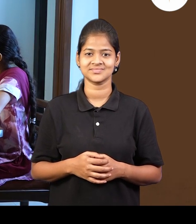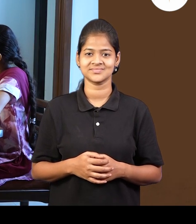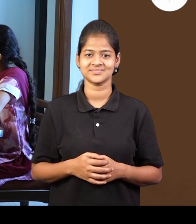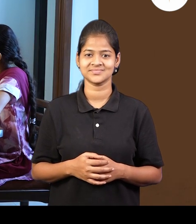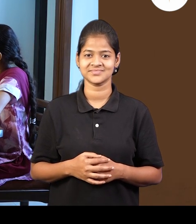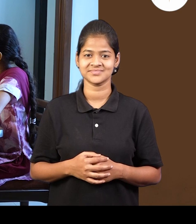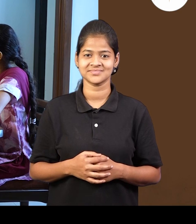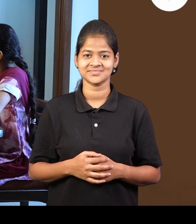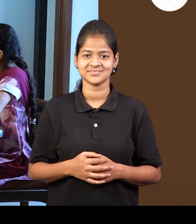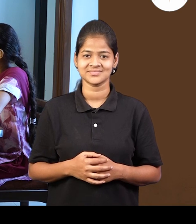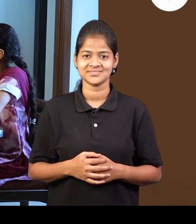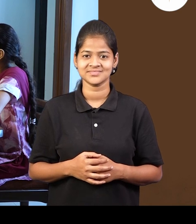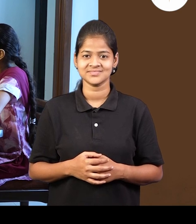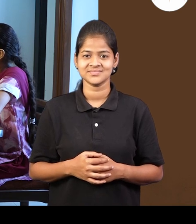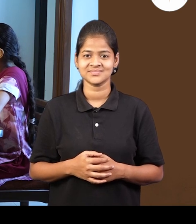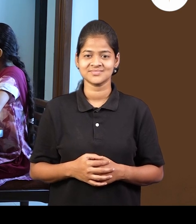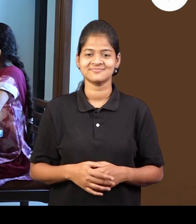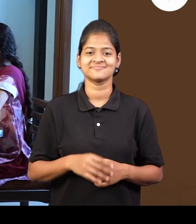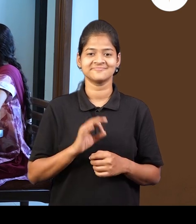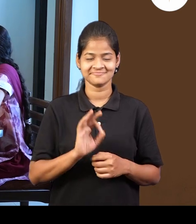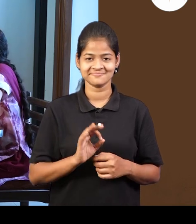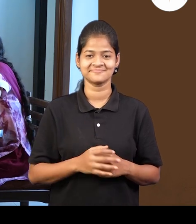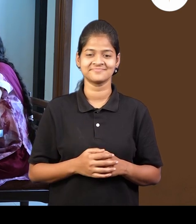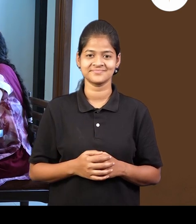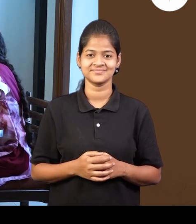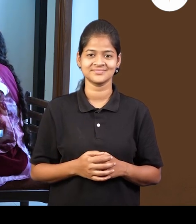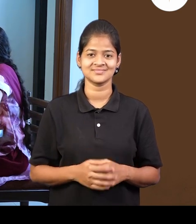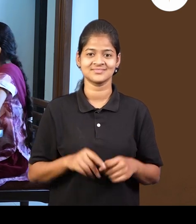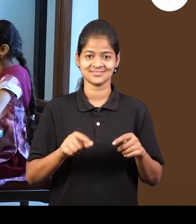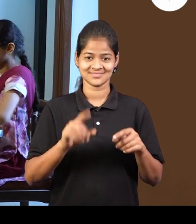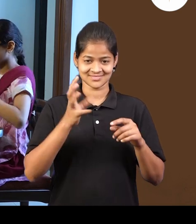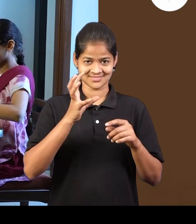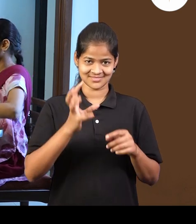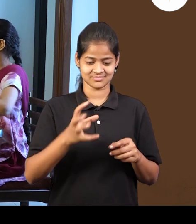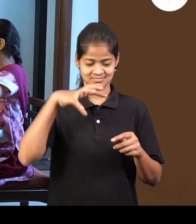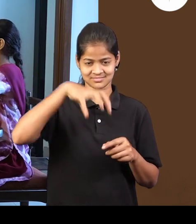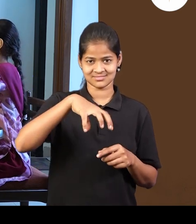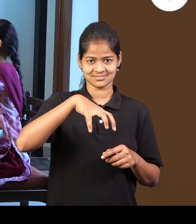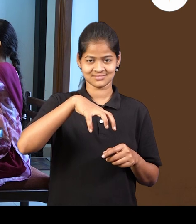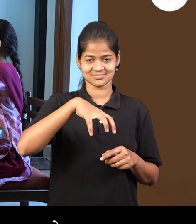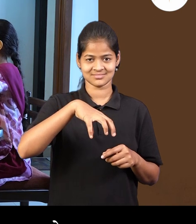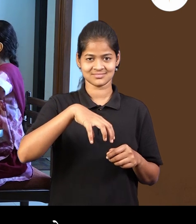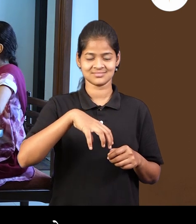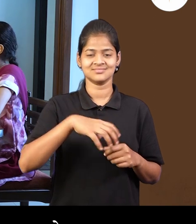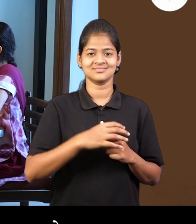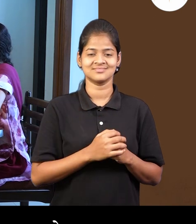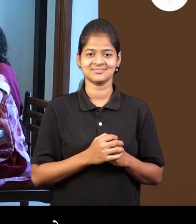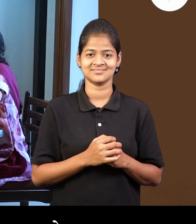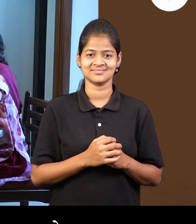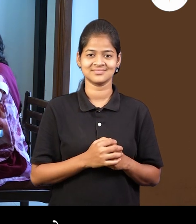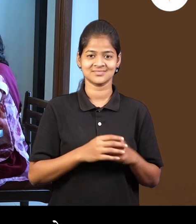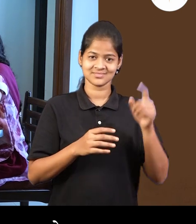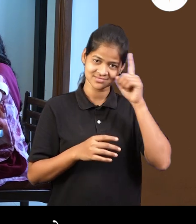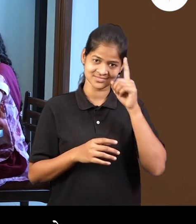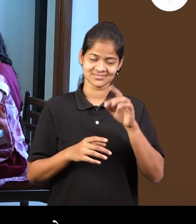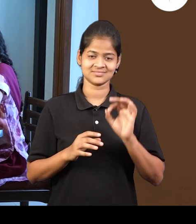अपन, चेके शावास, तुम्वाट्टी दे, मला अथा पेंसिल